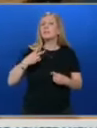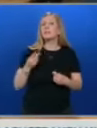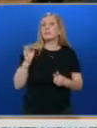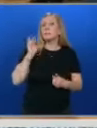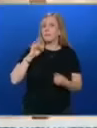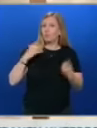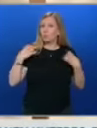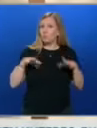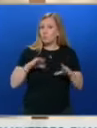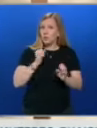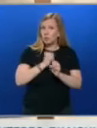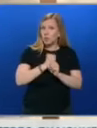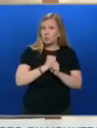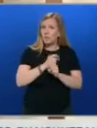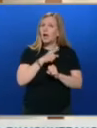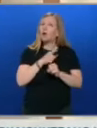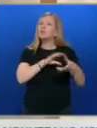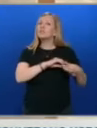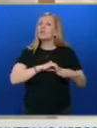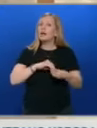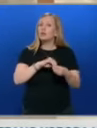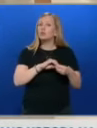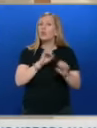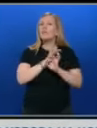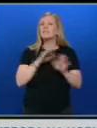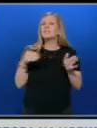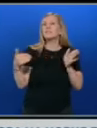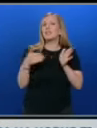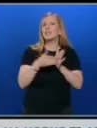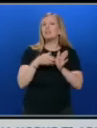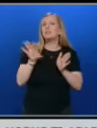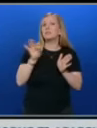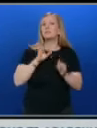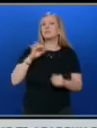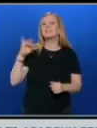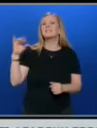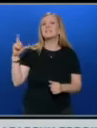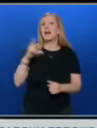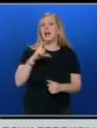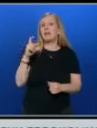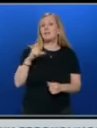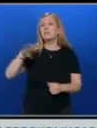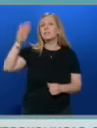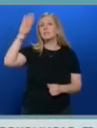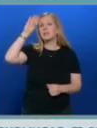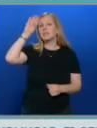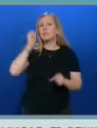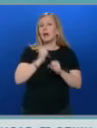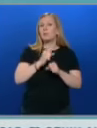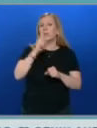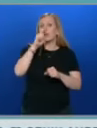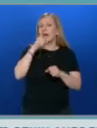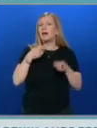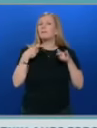постовете, които заемат. От съюза се обявяват срещу избора на Сарафов за изпълняващ функциите на главен прокурор, като успорват правото на